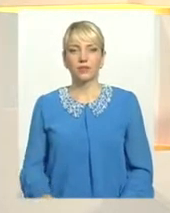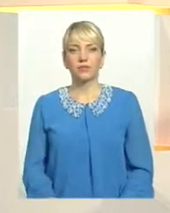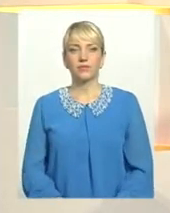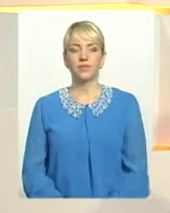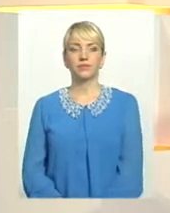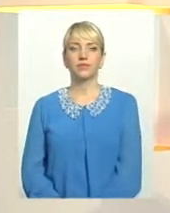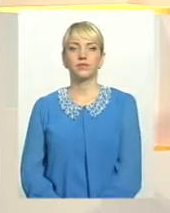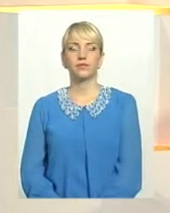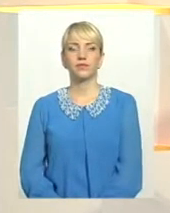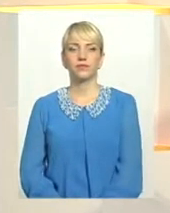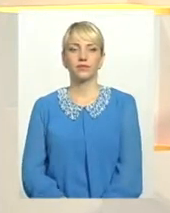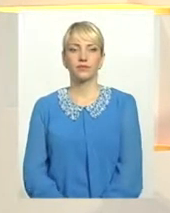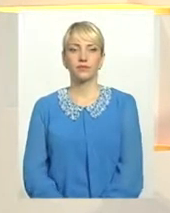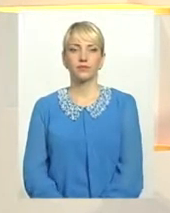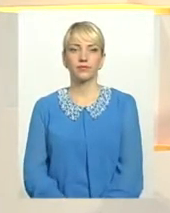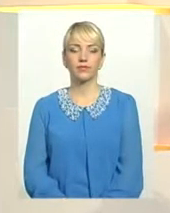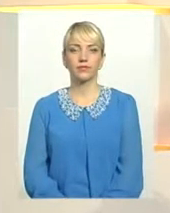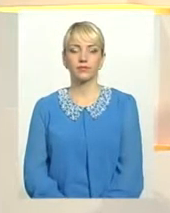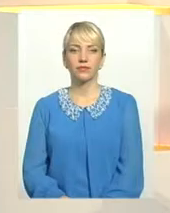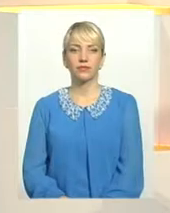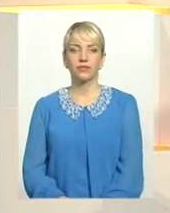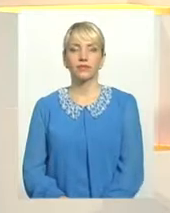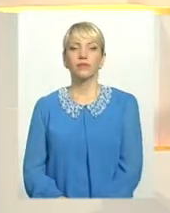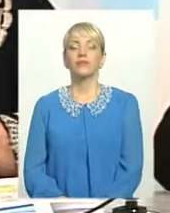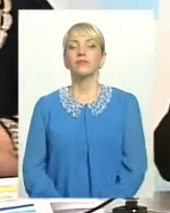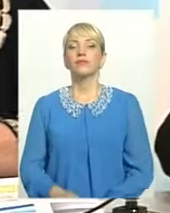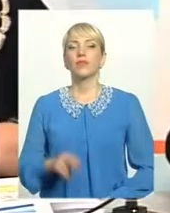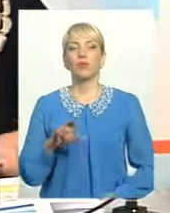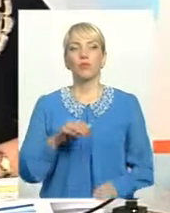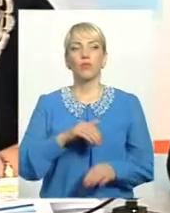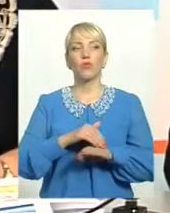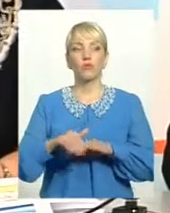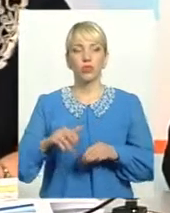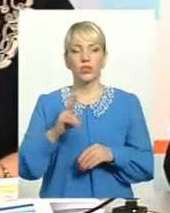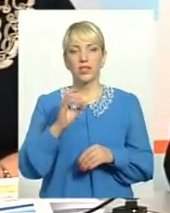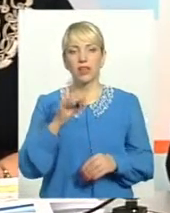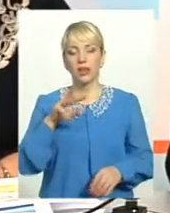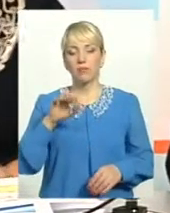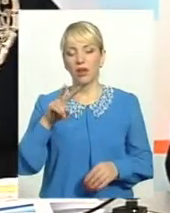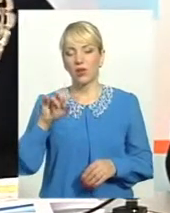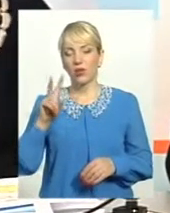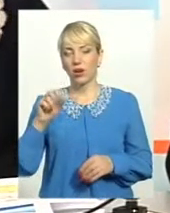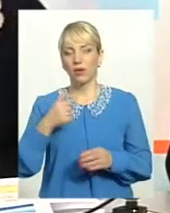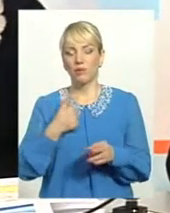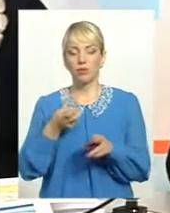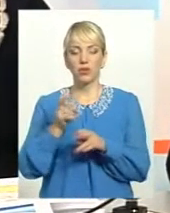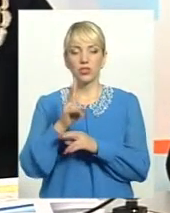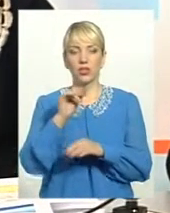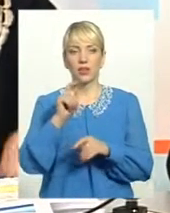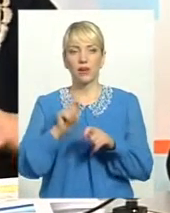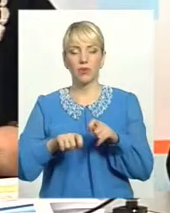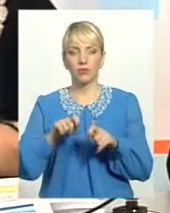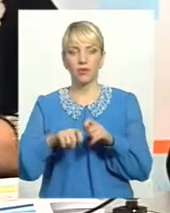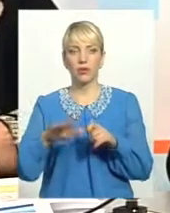вулиці Кармелюка, поза минулої неділі, вийшли ми на перевірку, мали оперативну